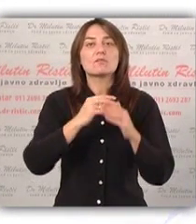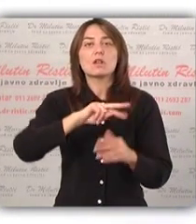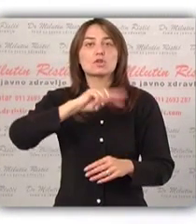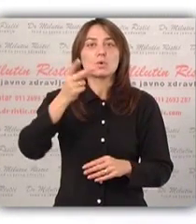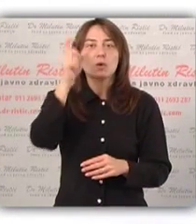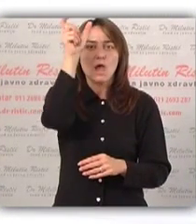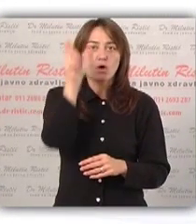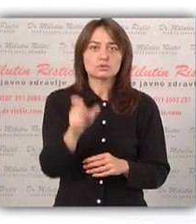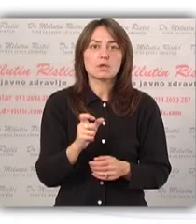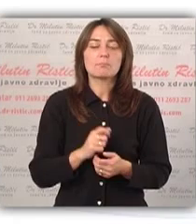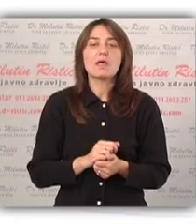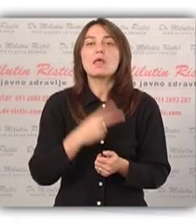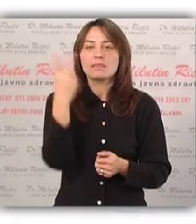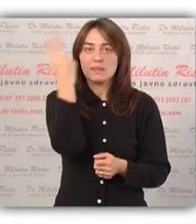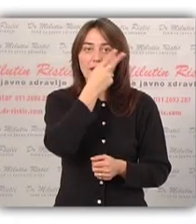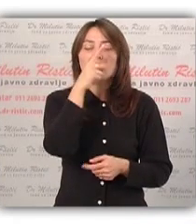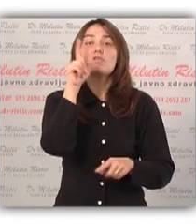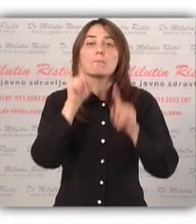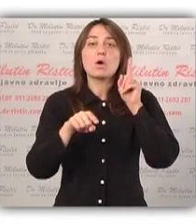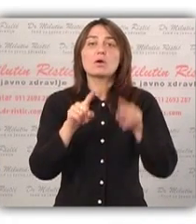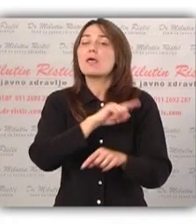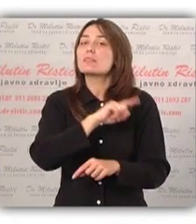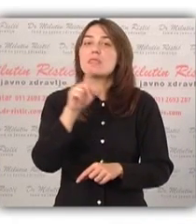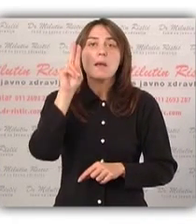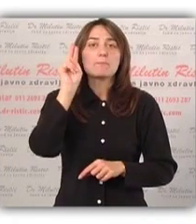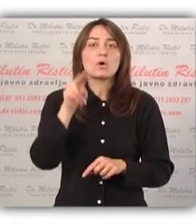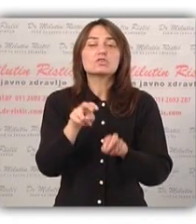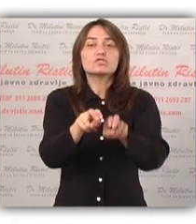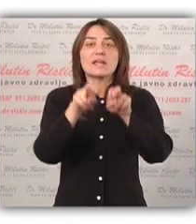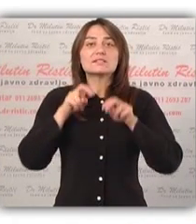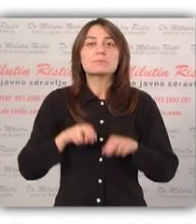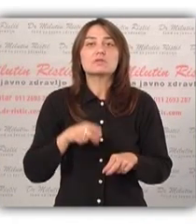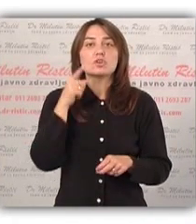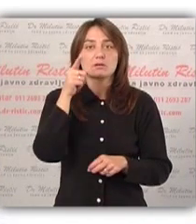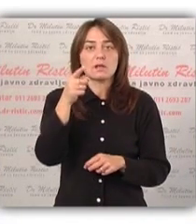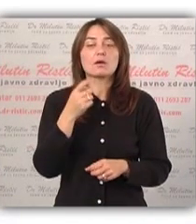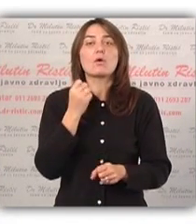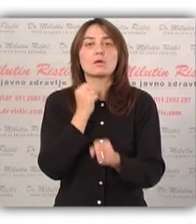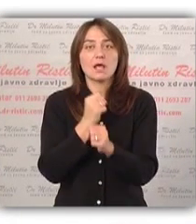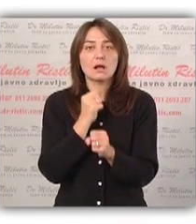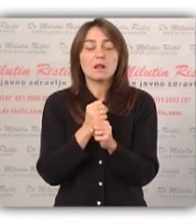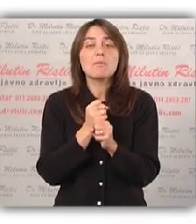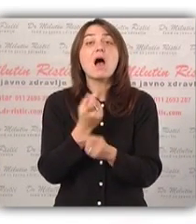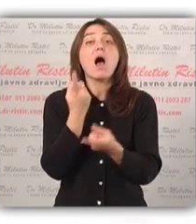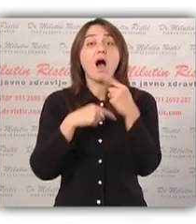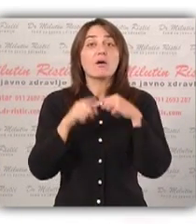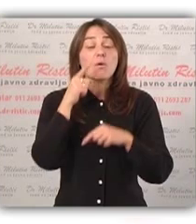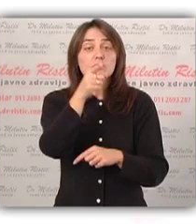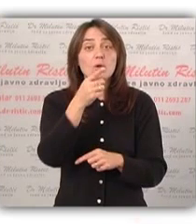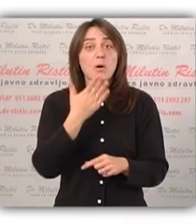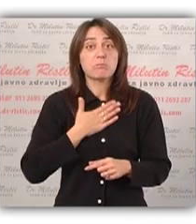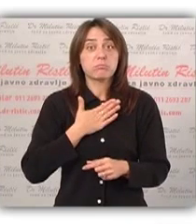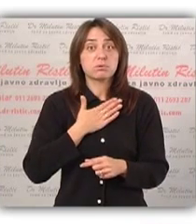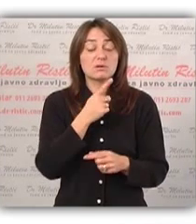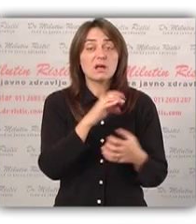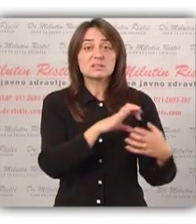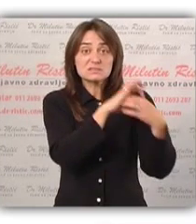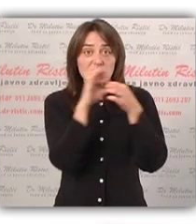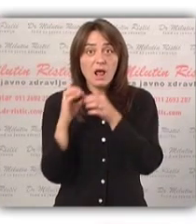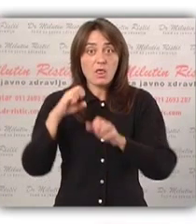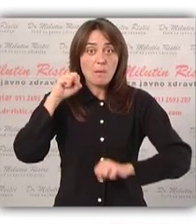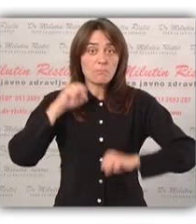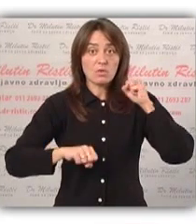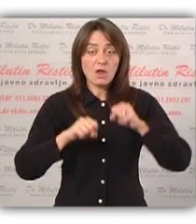bi zadovoljili druge osobe. Naravno da ponekad nije moguće izbeći tako reagovanje, ali ako to postane neki naš